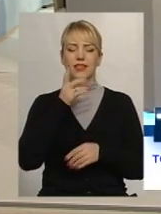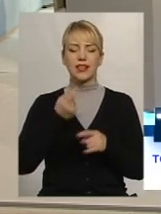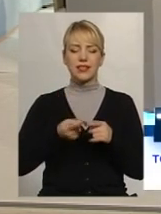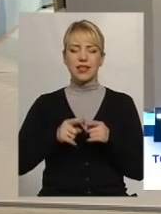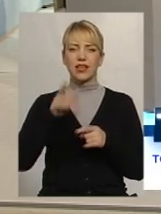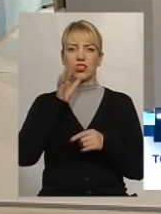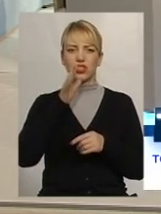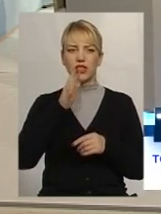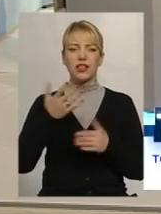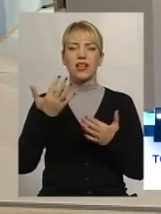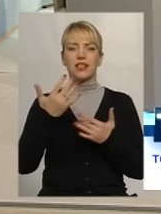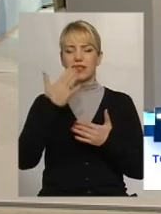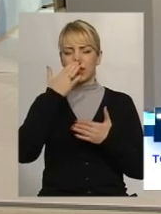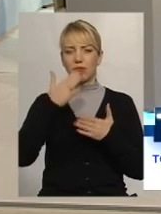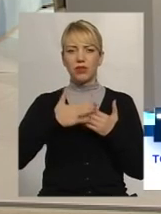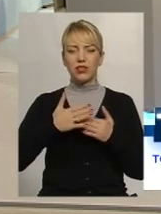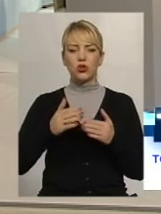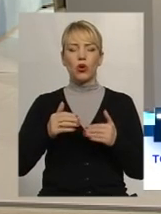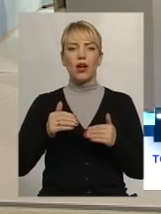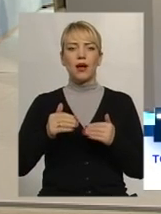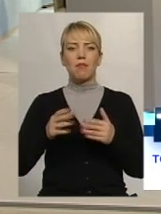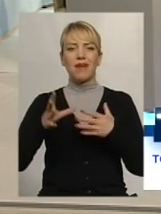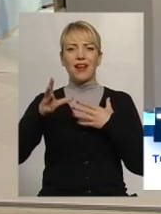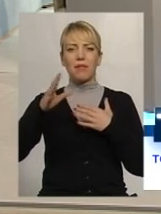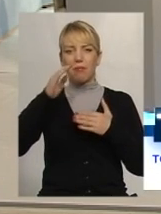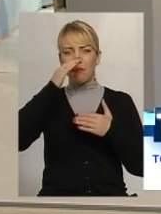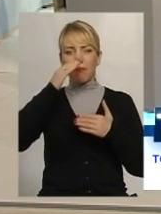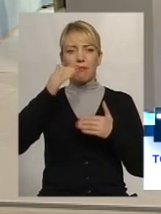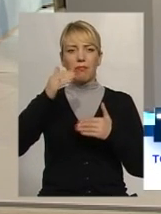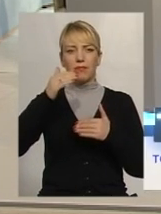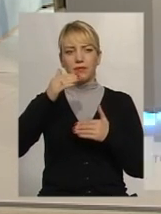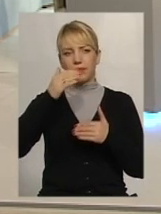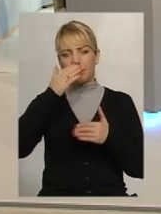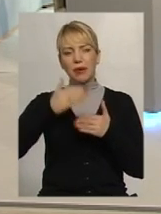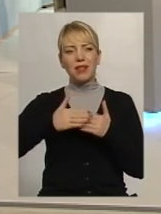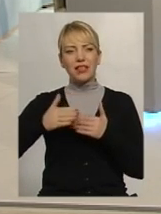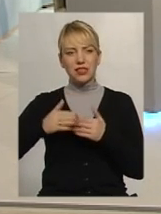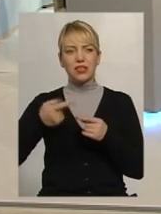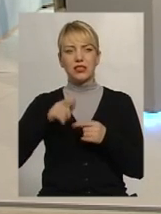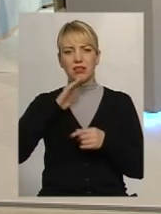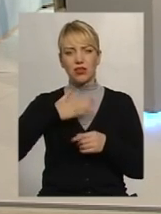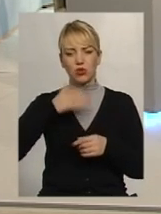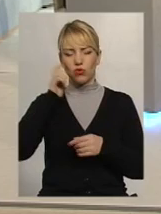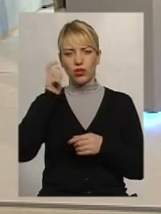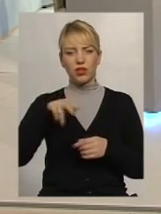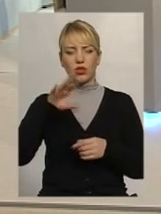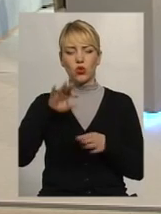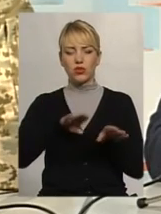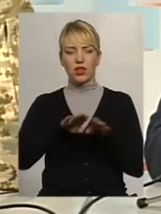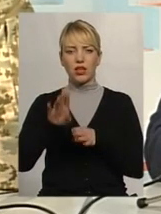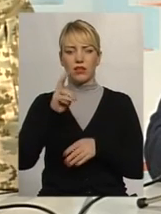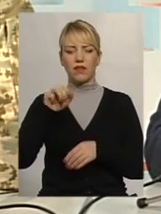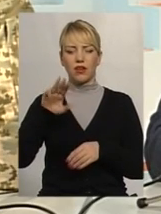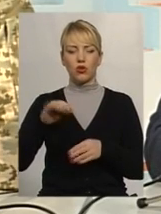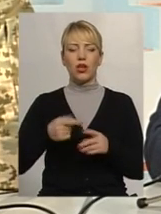стандартів, про які згадує Генсек? Наскільки вдалося модернізувати? Ну, процес це йде. Справа в тому, що взагалі ми почали